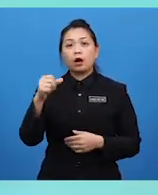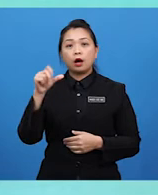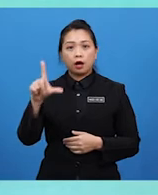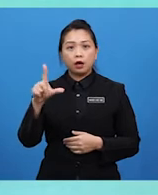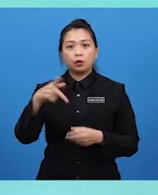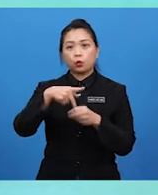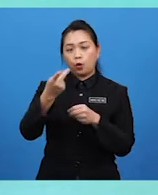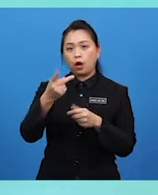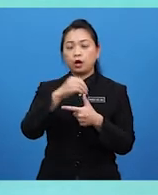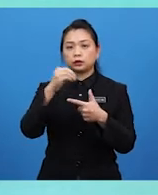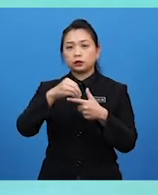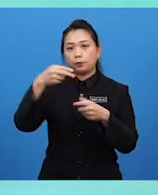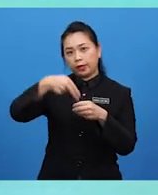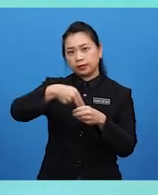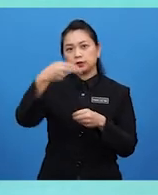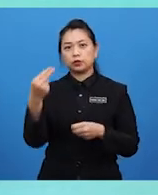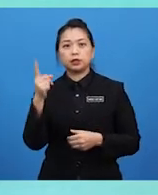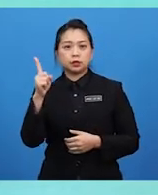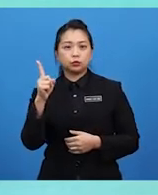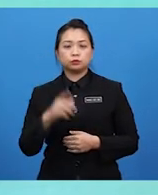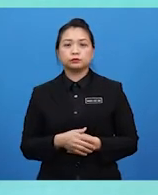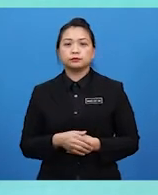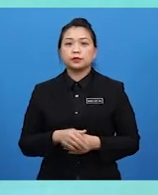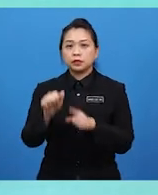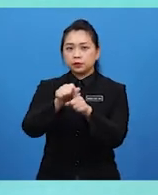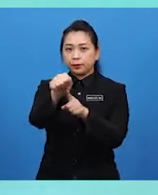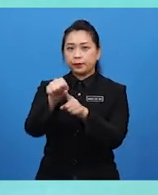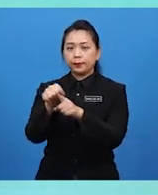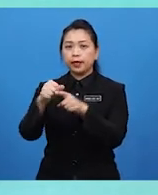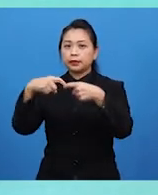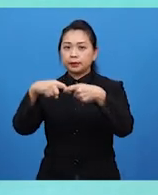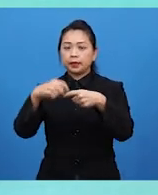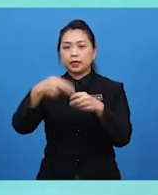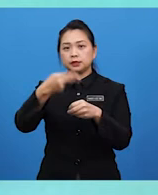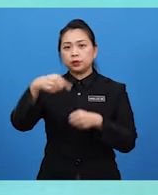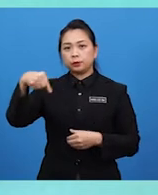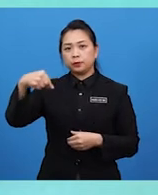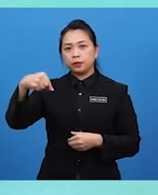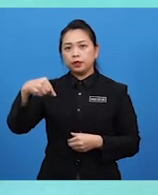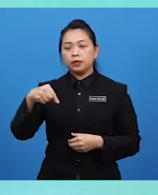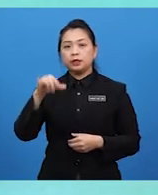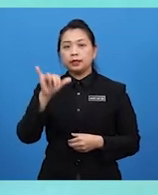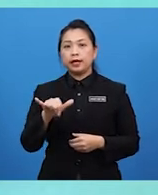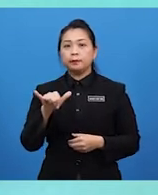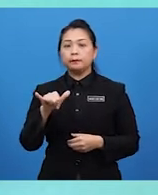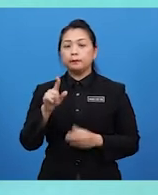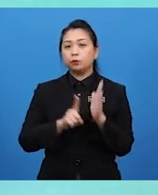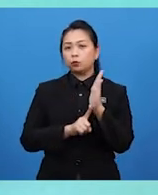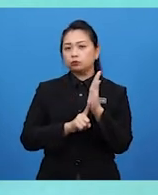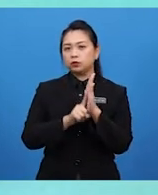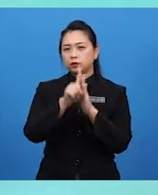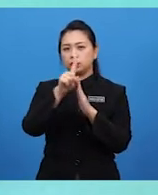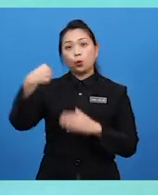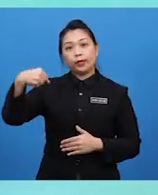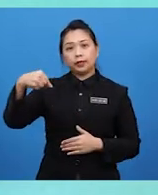atau menghasilkan sesuatu. Aspek ini berkait rapat dalam menghasilkan mutu pengkaryaan dan perekaan yang